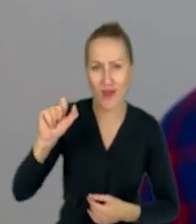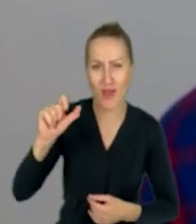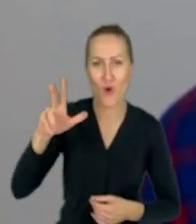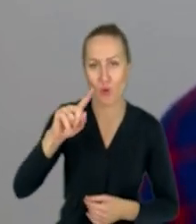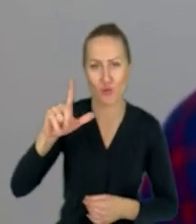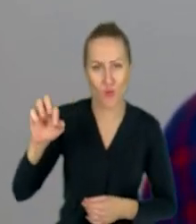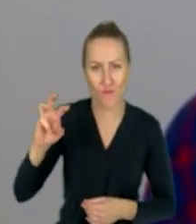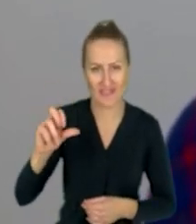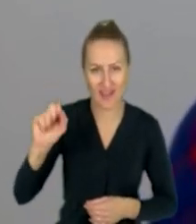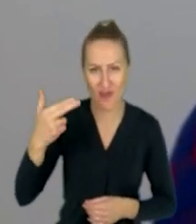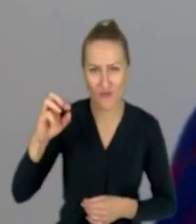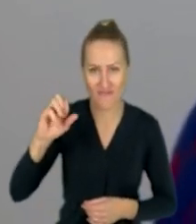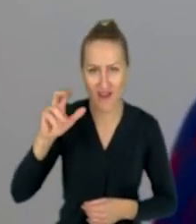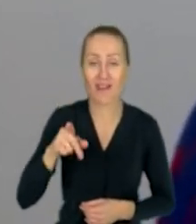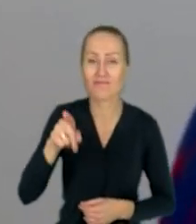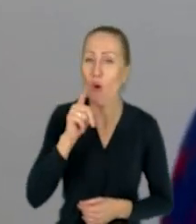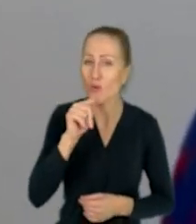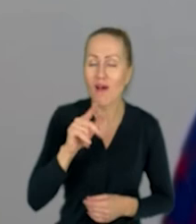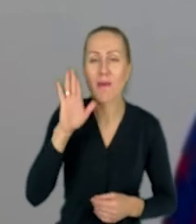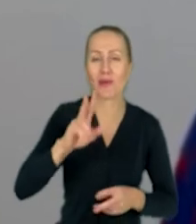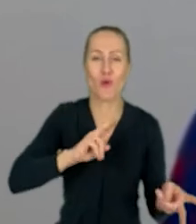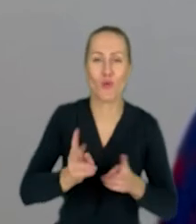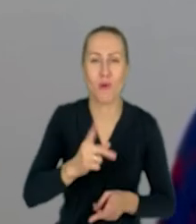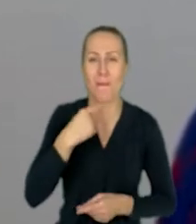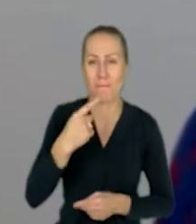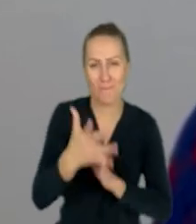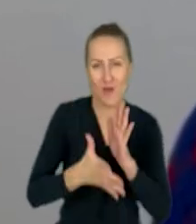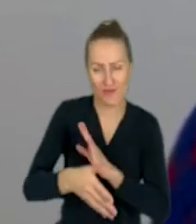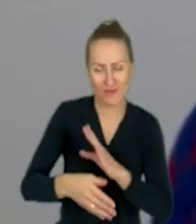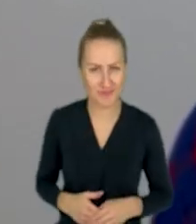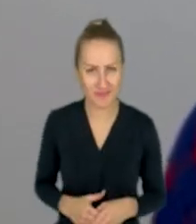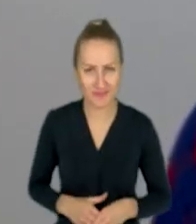która będzie całe nasze dzisiejsze spotkanie tłumaczyć na polski język migowy.